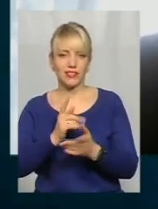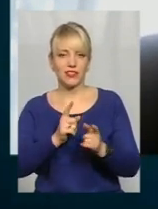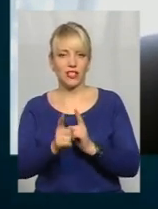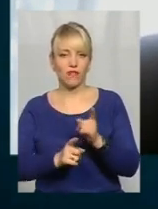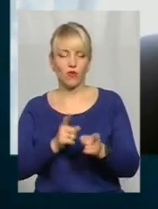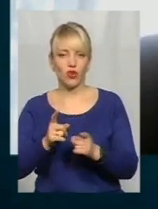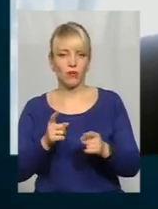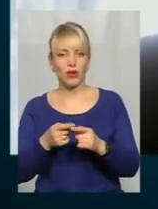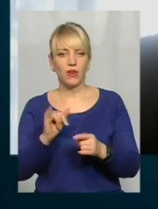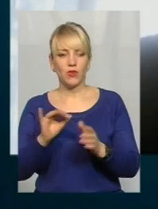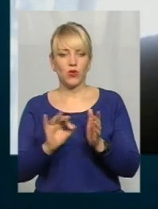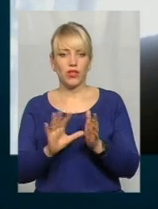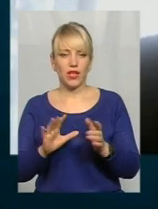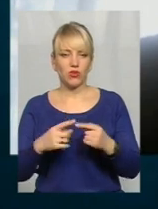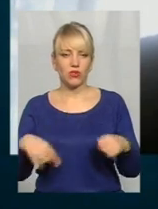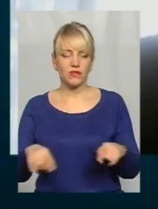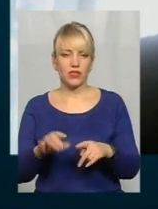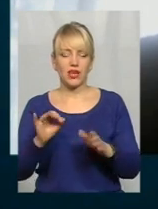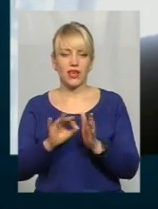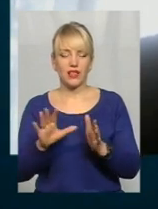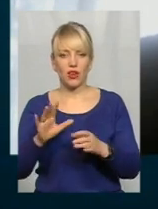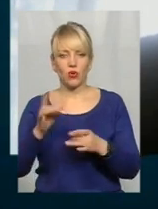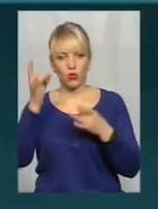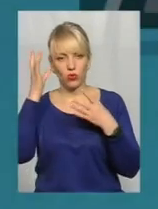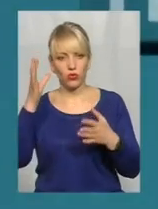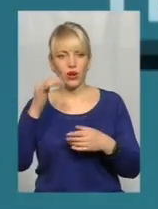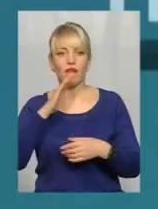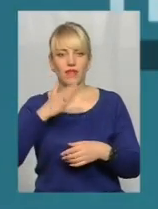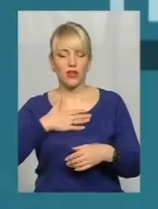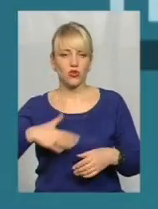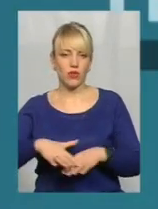енергоефективності і енергоефективна культура нашого населення.